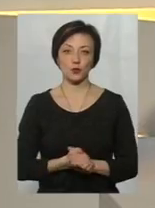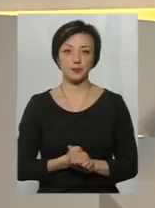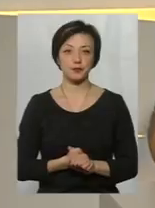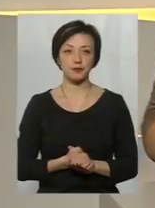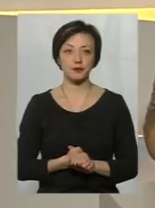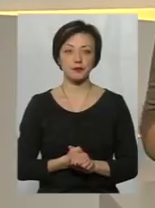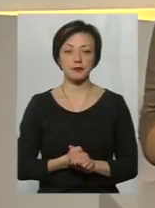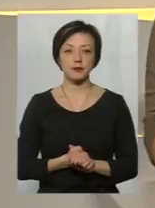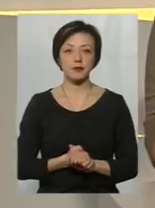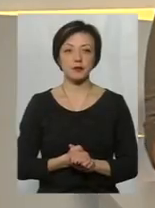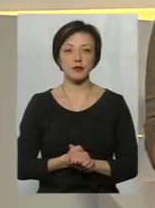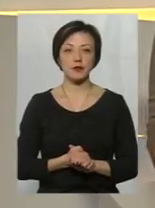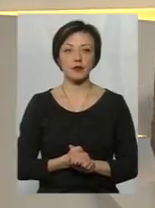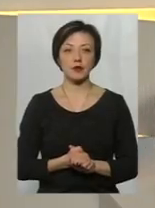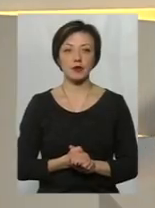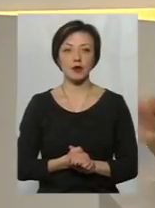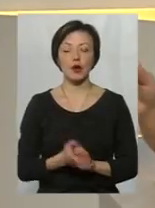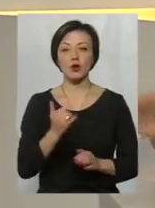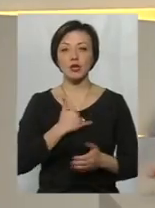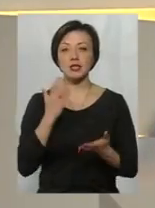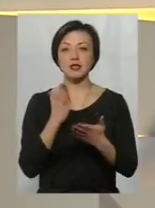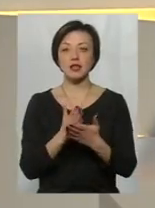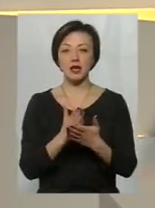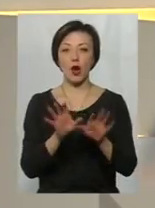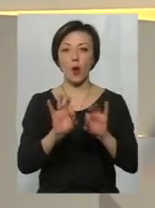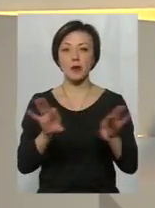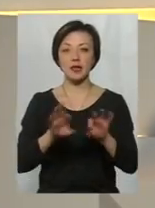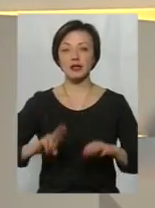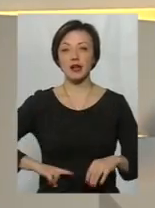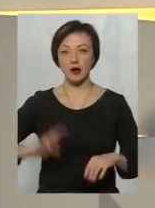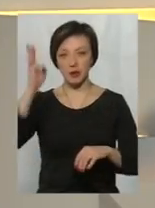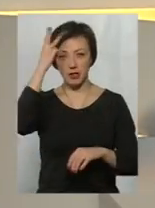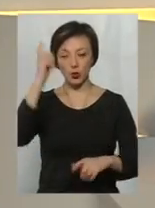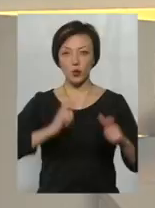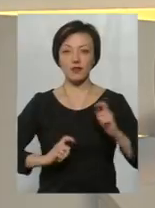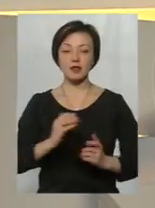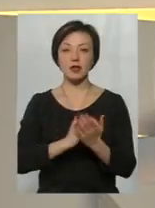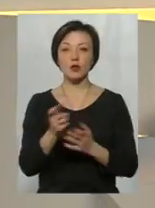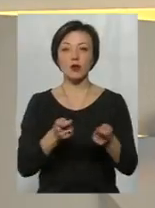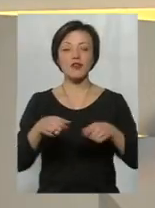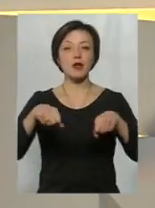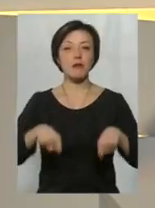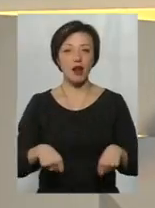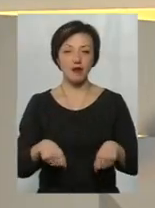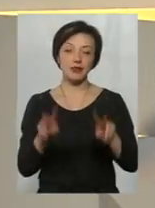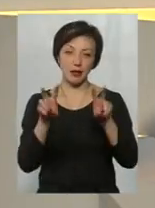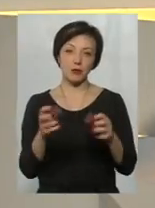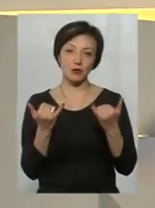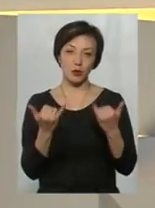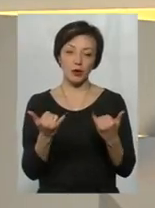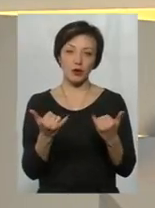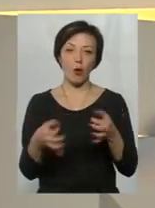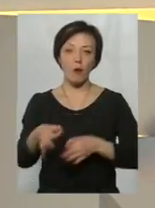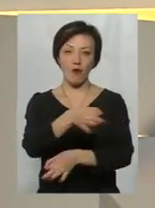Співпраця тісна. Дякую, пане Сергій. У нас також є коментар директора Хмельницького університету управління і права з теми, яку ми сьогодні